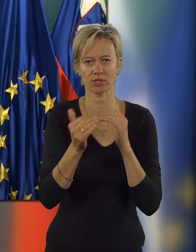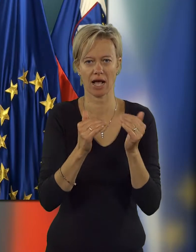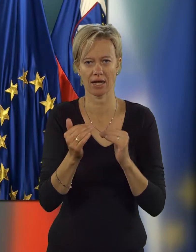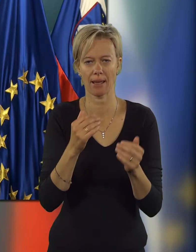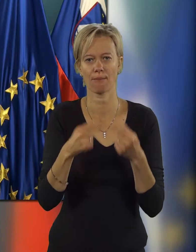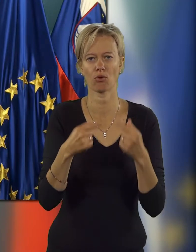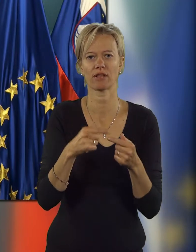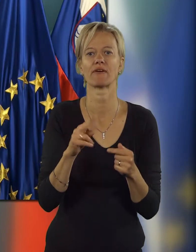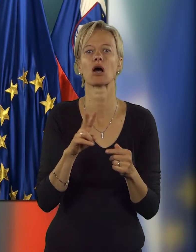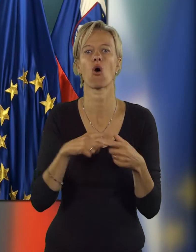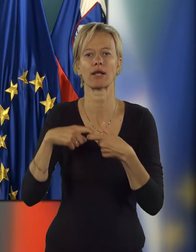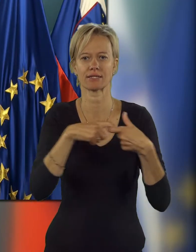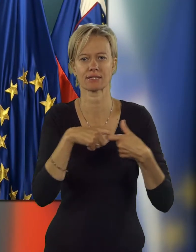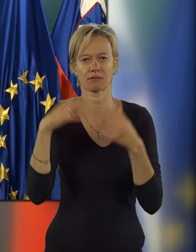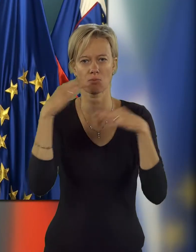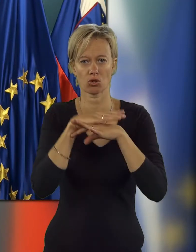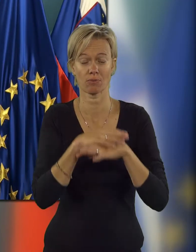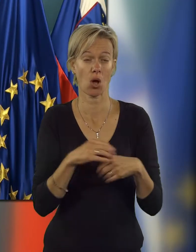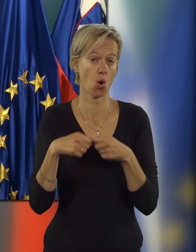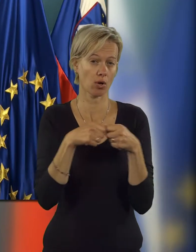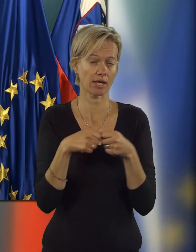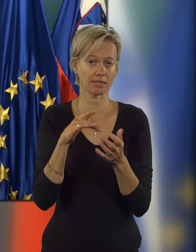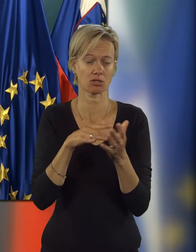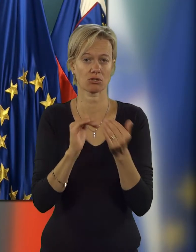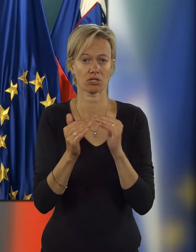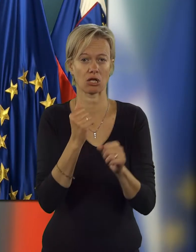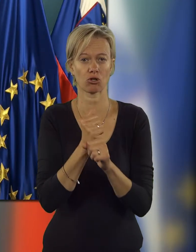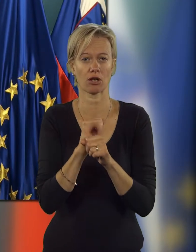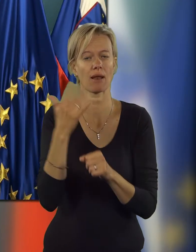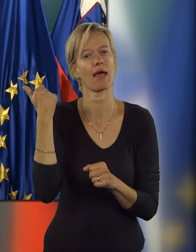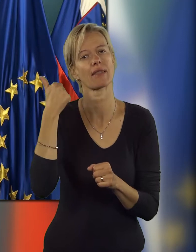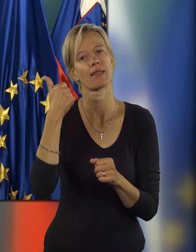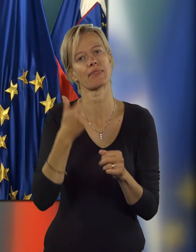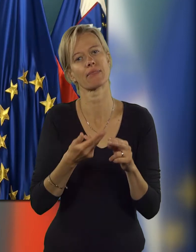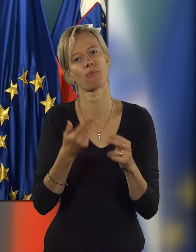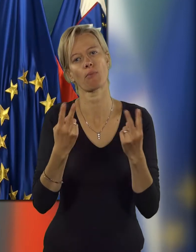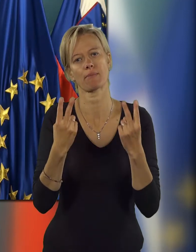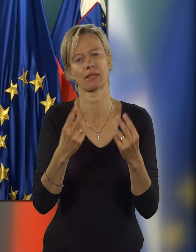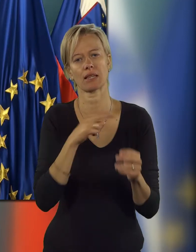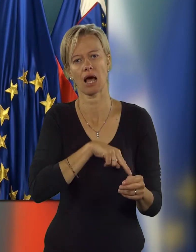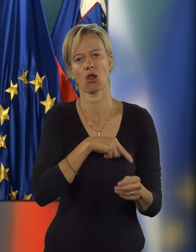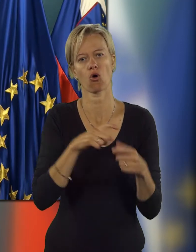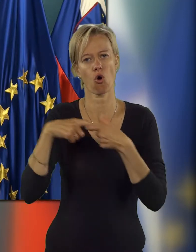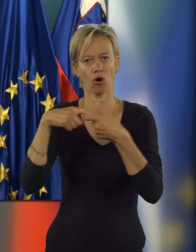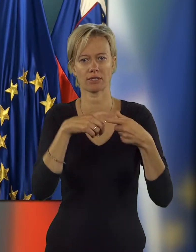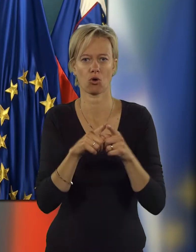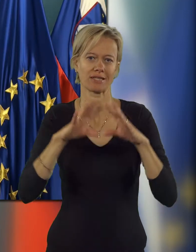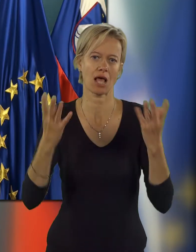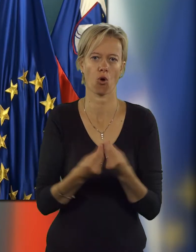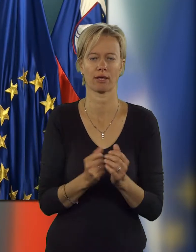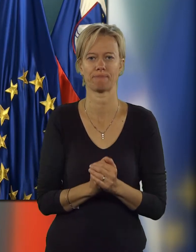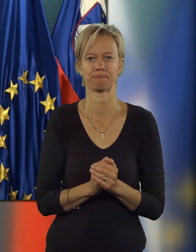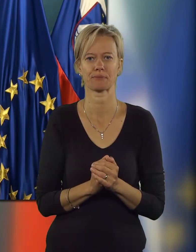politike v koalicijskem sporazumu. Torej, reorganizacija centrov za socialno delo je bila ena pomembnih nalog koalicije kot